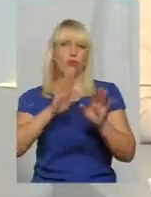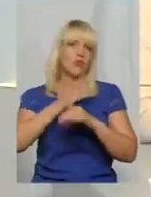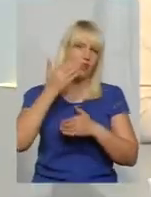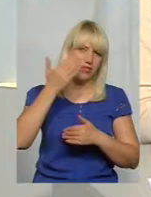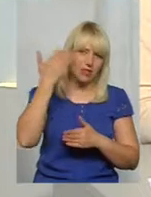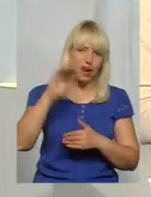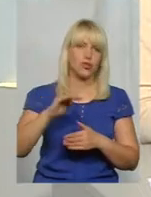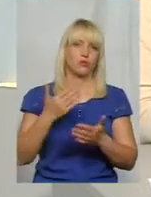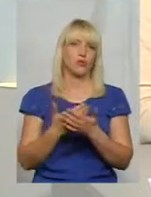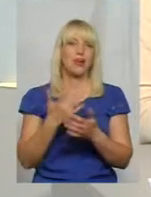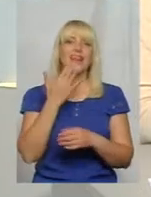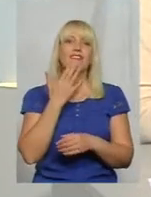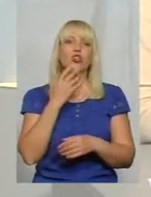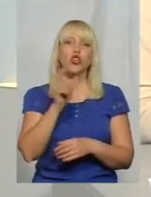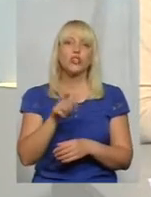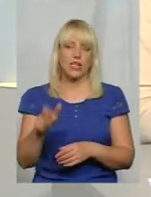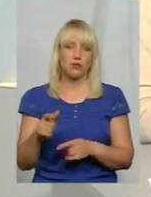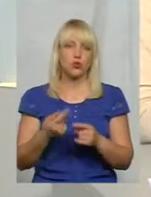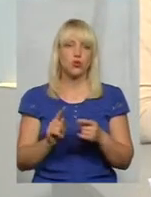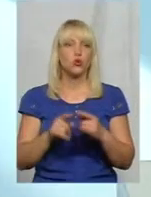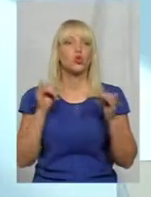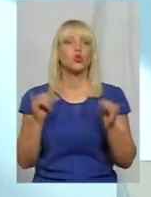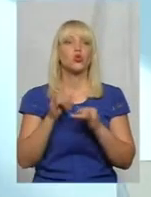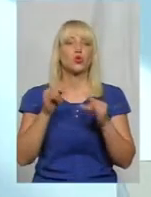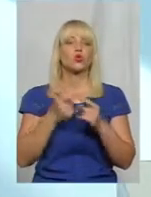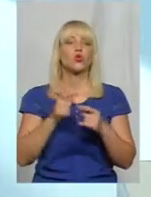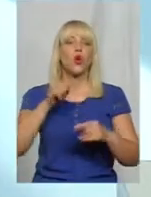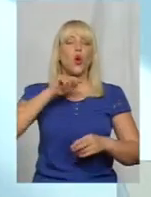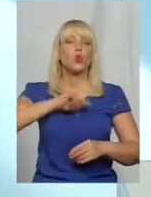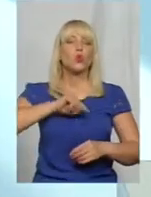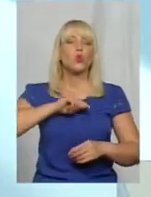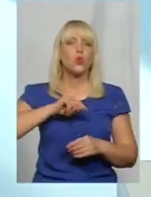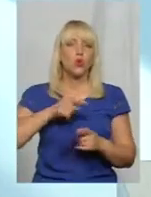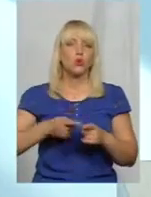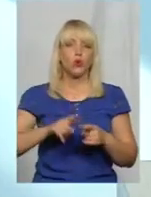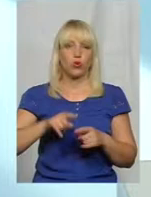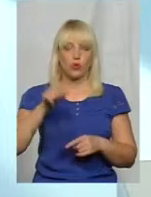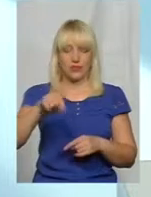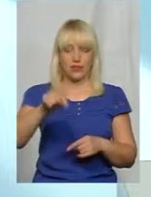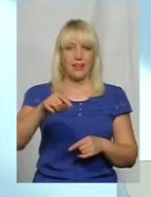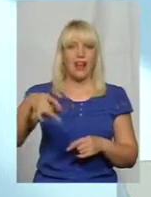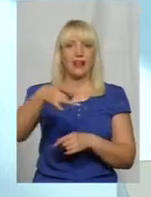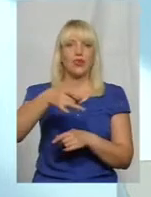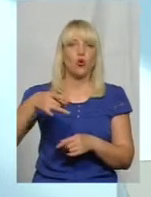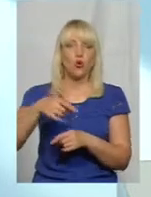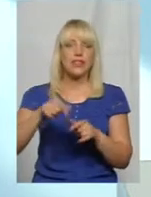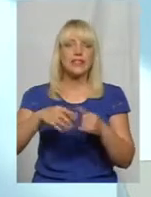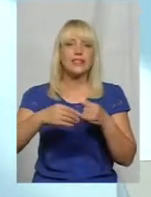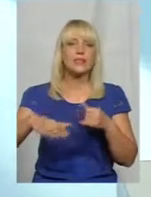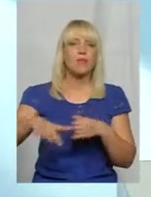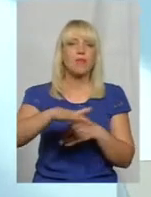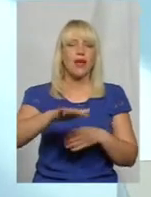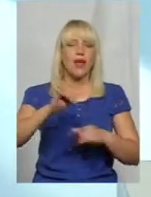іноземцю, от ту історію, той дух цього регіону, а ця земля історію